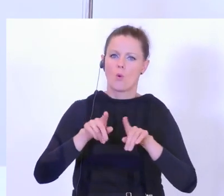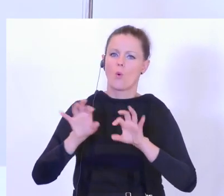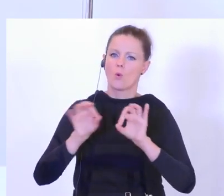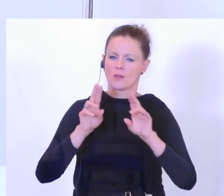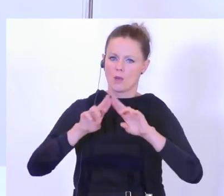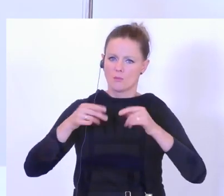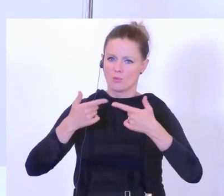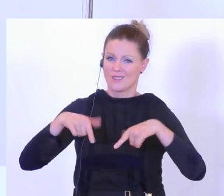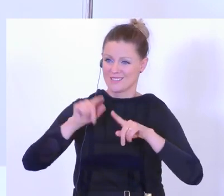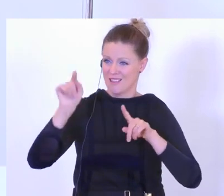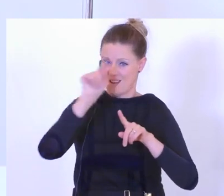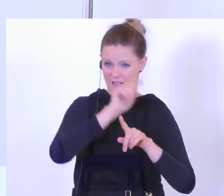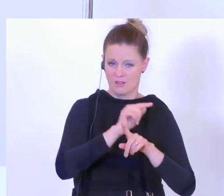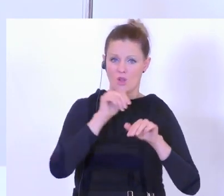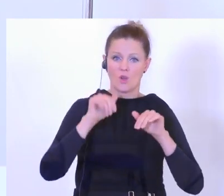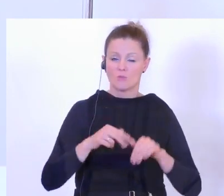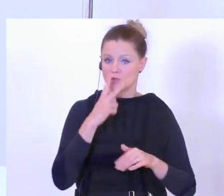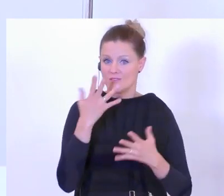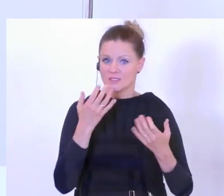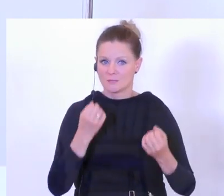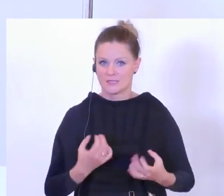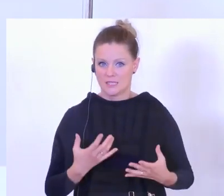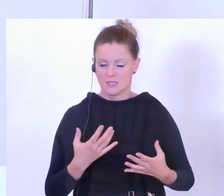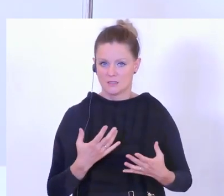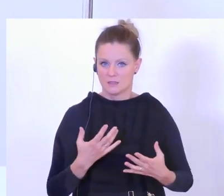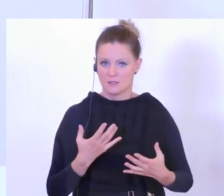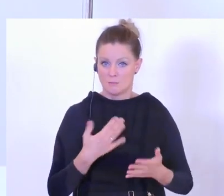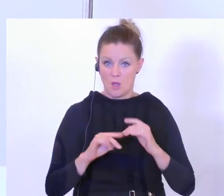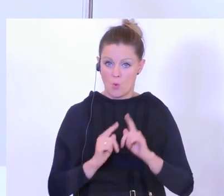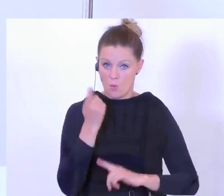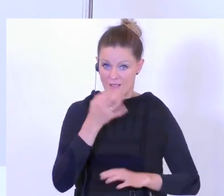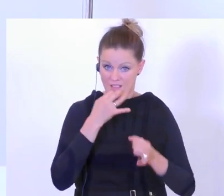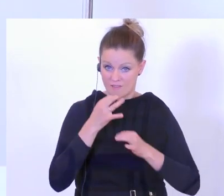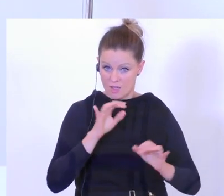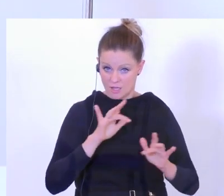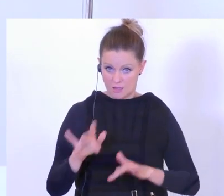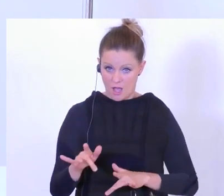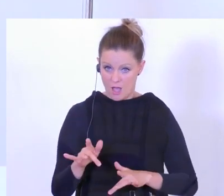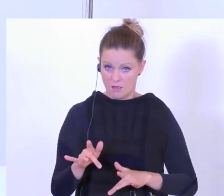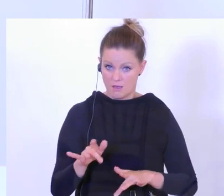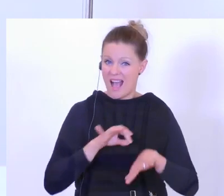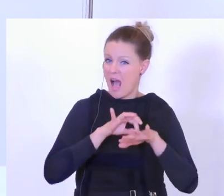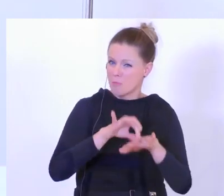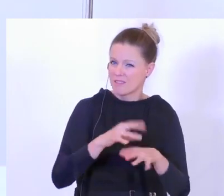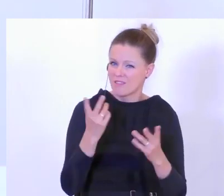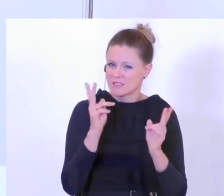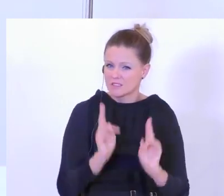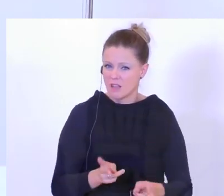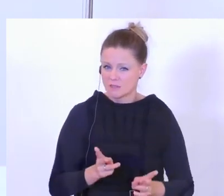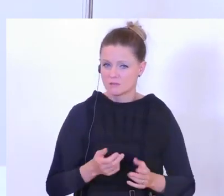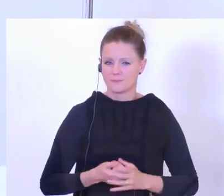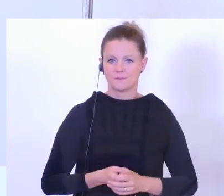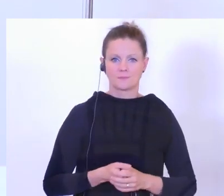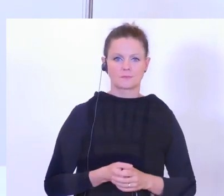da herauszufinden, was passiert tatsächlich. Gibt es da eine höhere Nachfrage? Was kann man daraus lernen? Was kann man daraus ableiten?